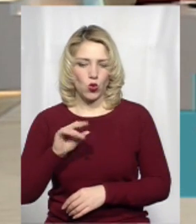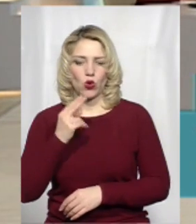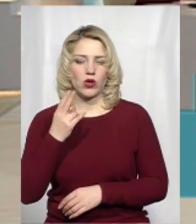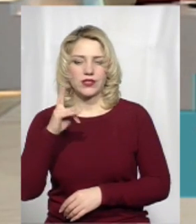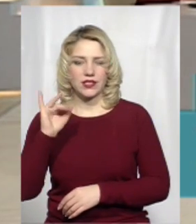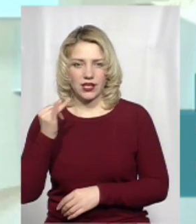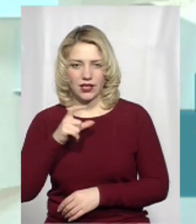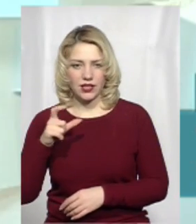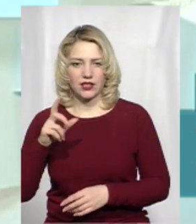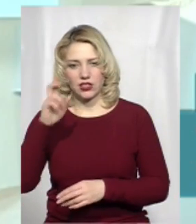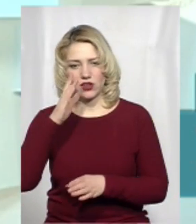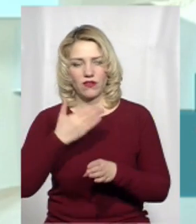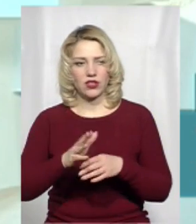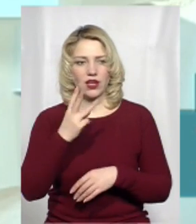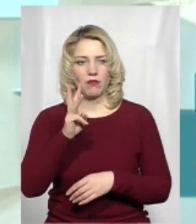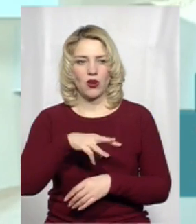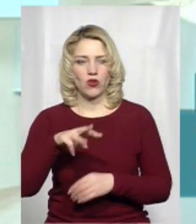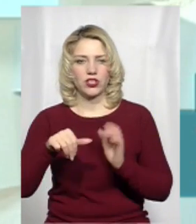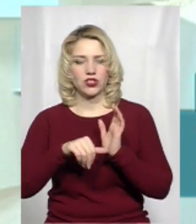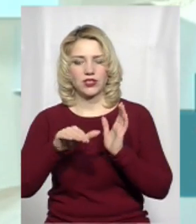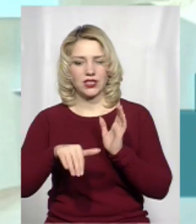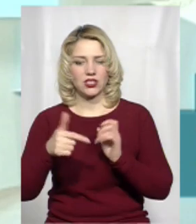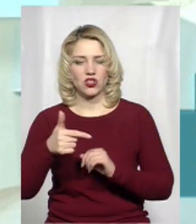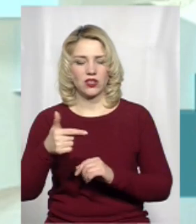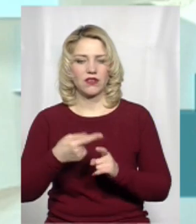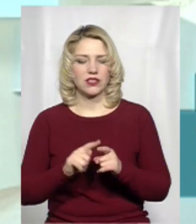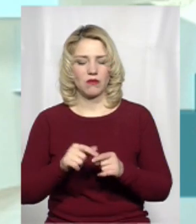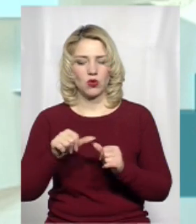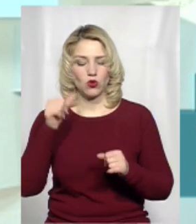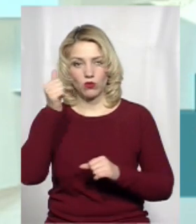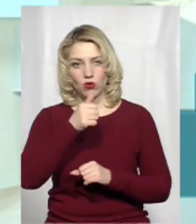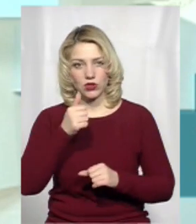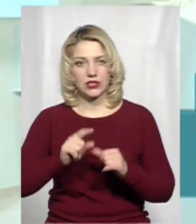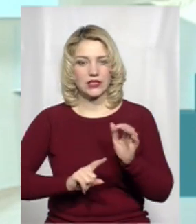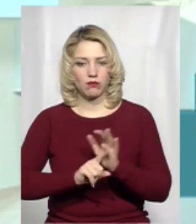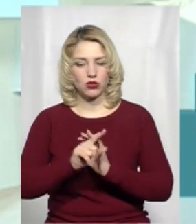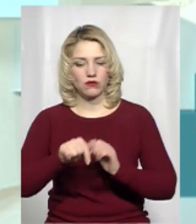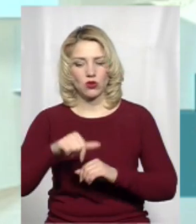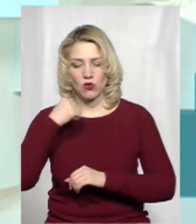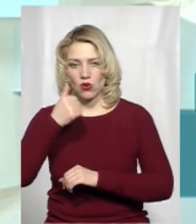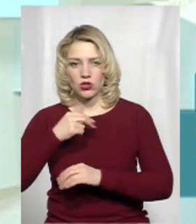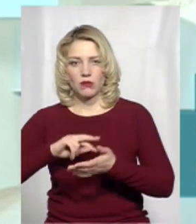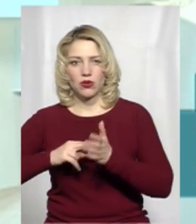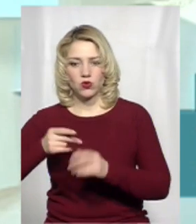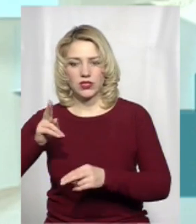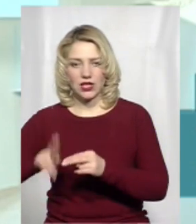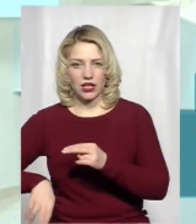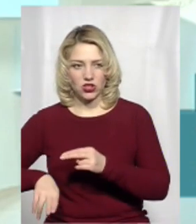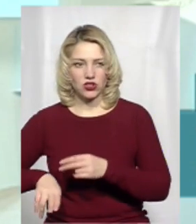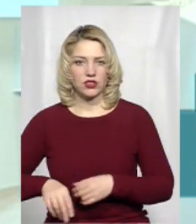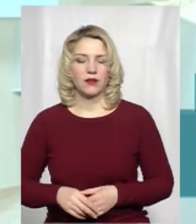державою. 3 мільйона 46 тисяч гривень. Минулого року це започатковано, і в цьому році планується закінчення.